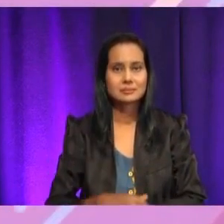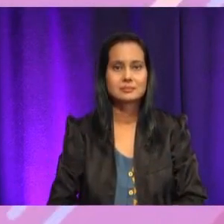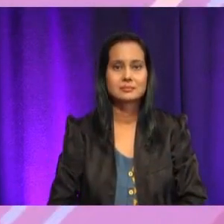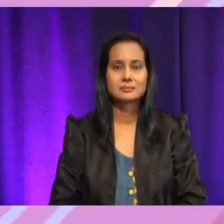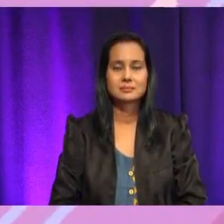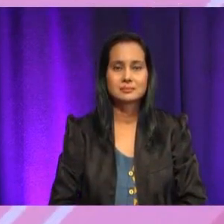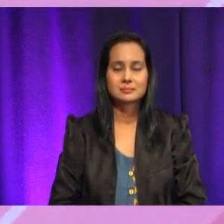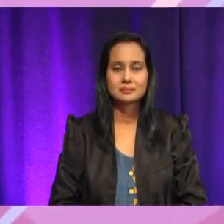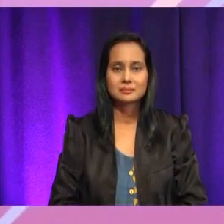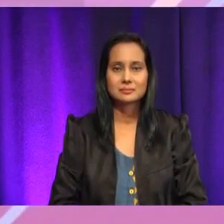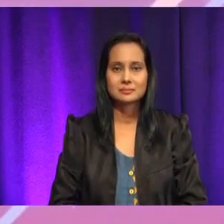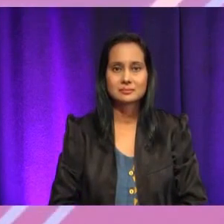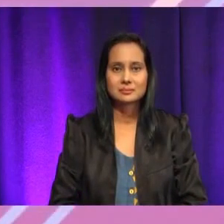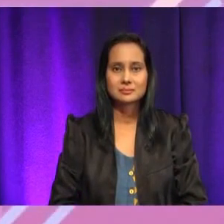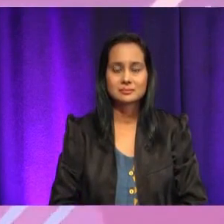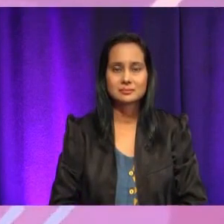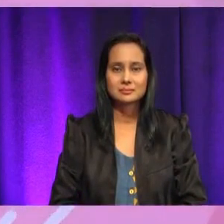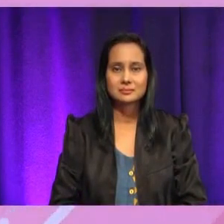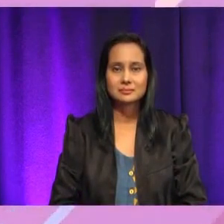Okey, Adik Akil. Silakan.